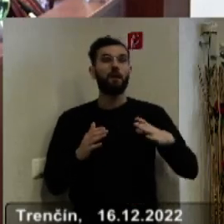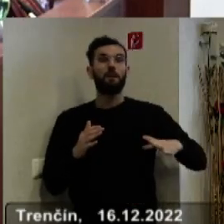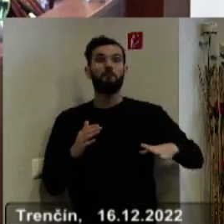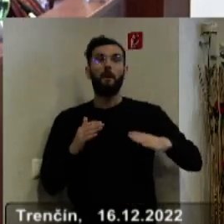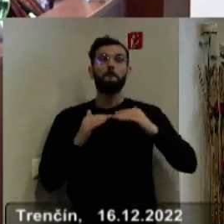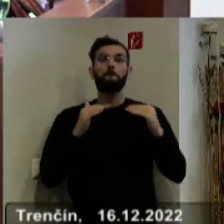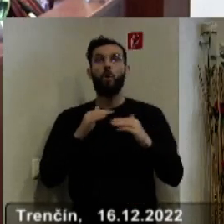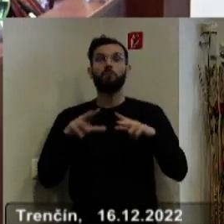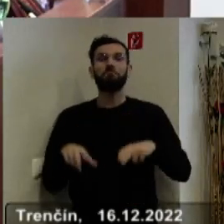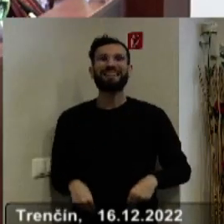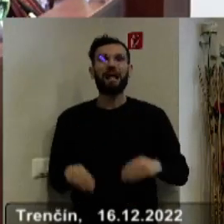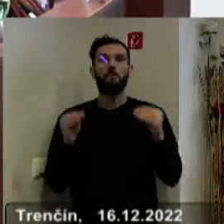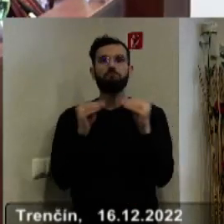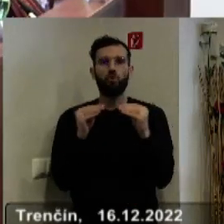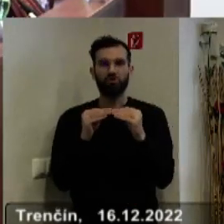nech sa páči.